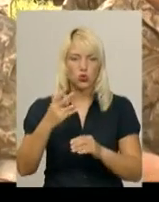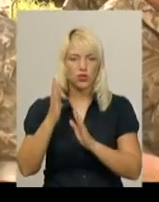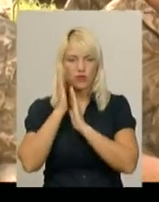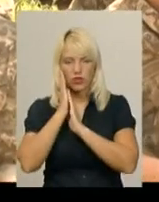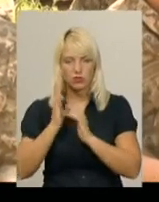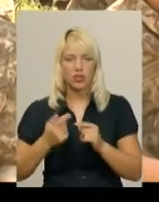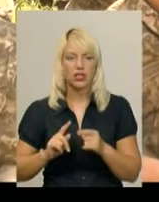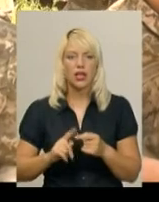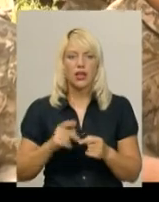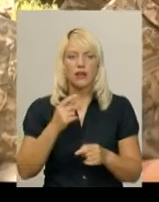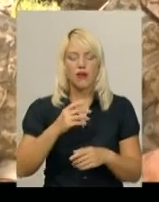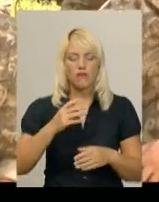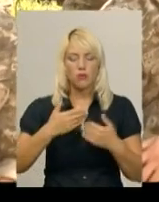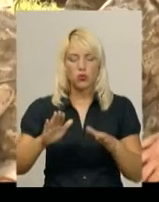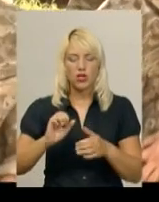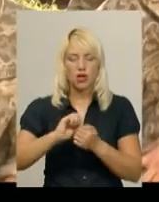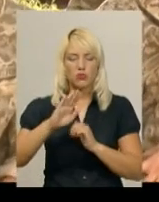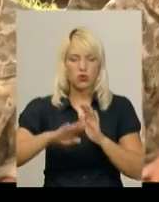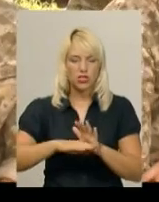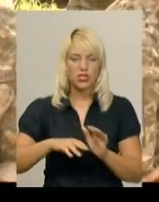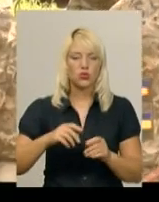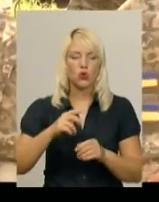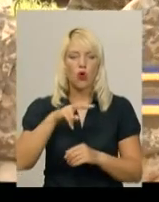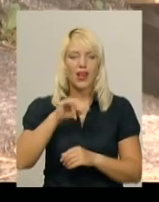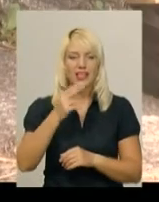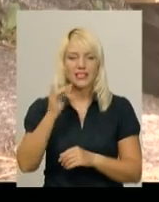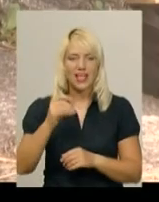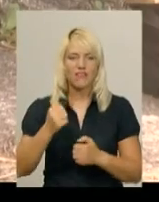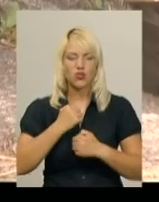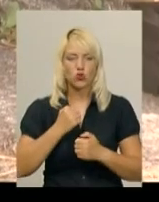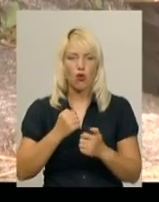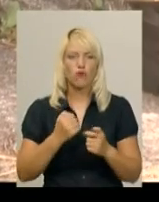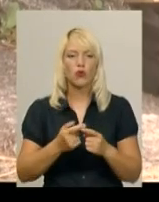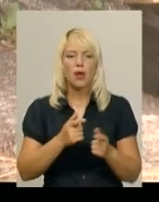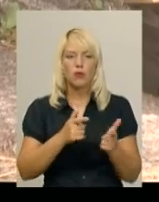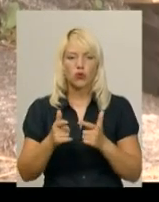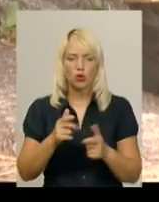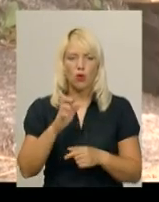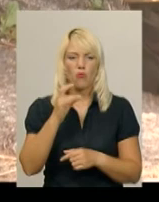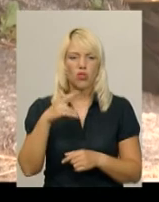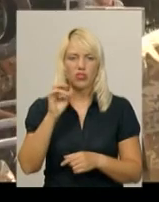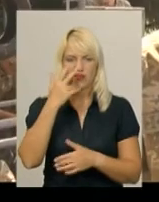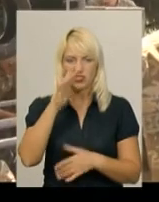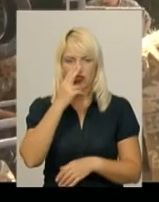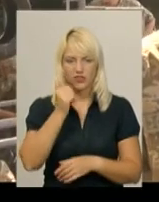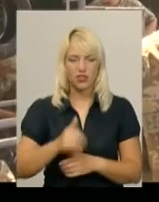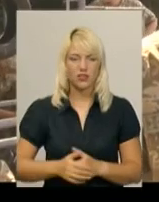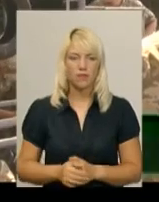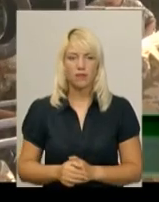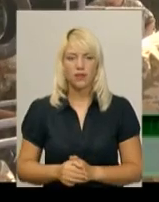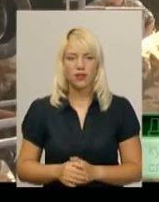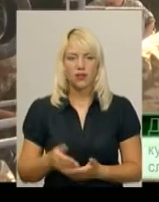добу. Випускник Кам'янець-Подільського ліцею з посиленою військово-фізичною підготовкою Денис Бондар до такого режиму каже звик. Ми проходили